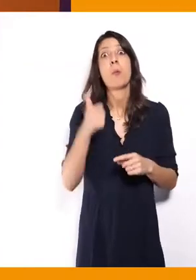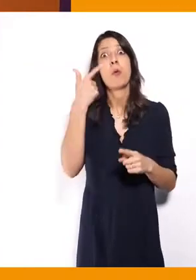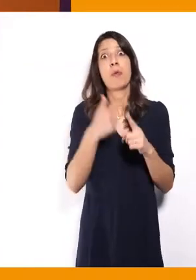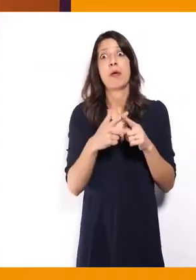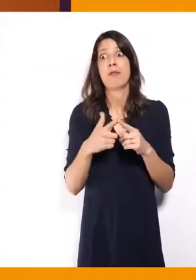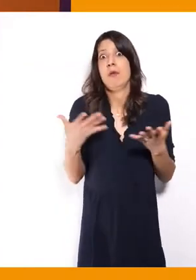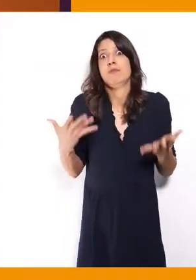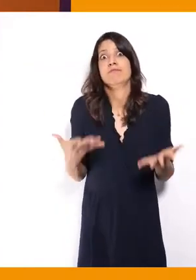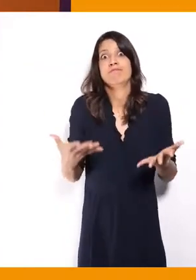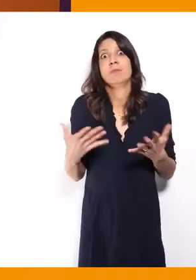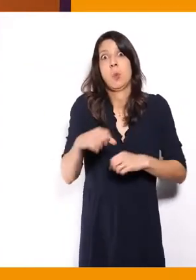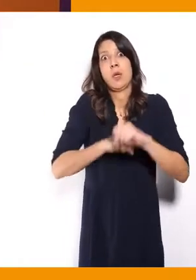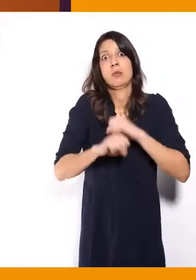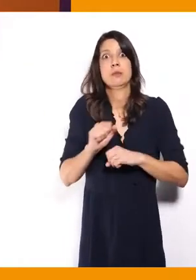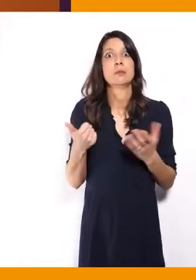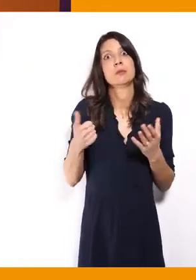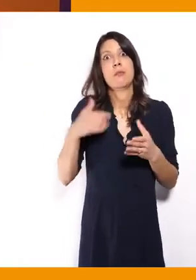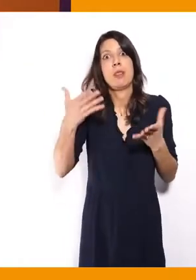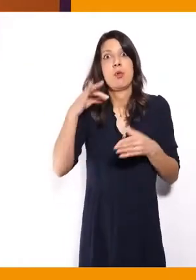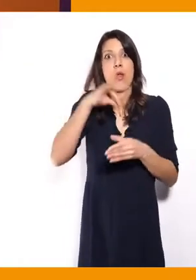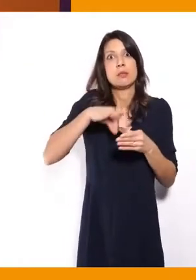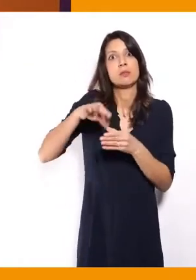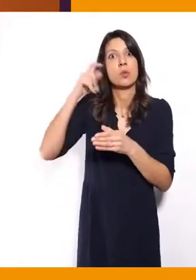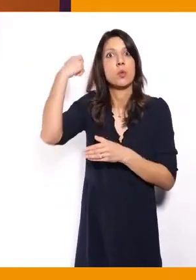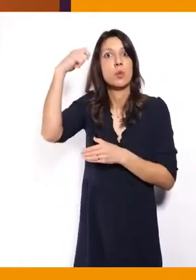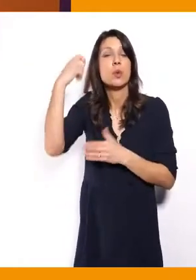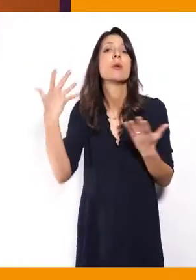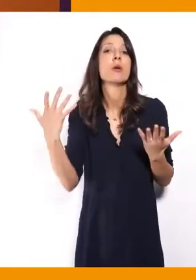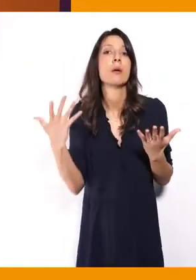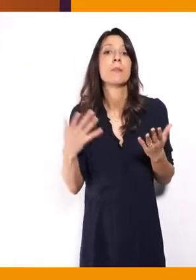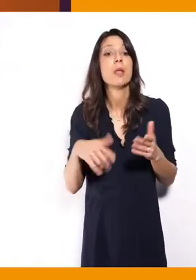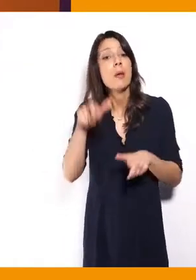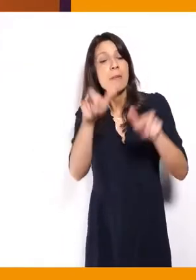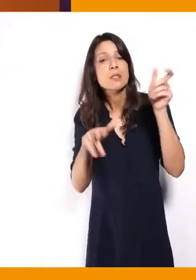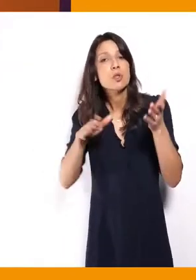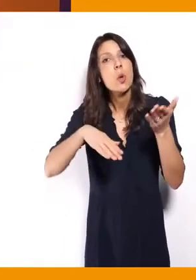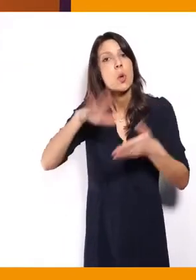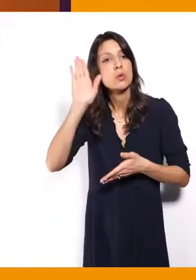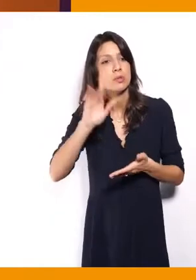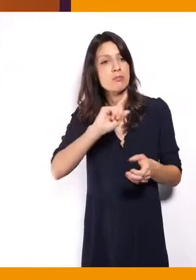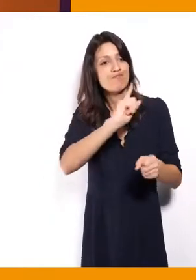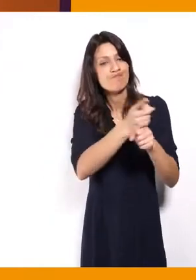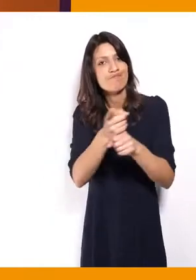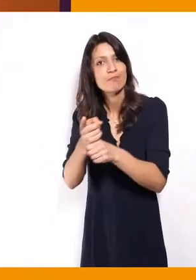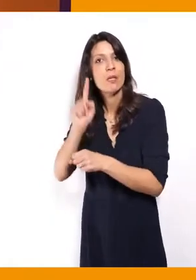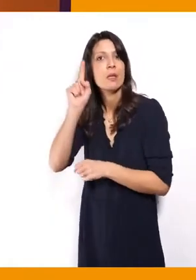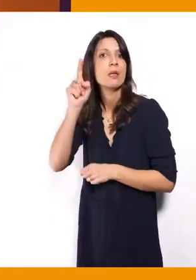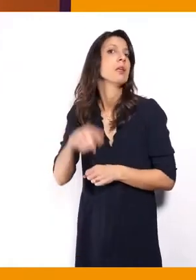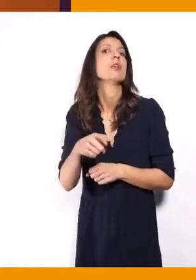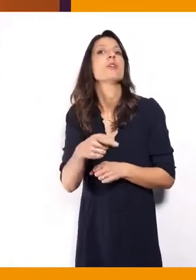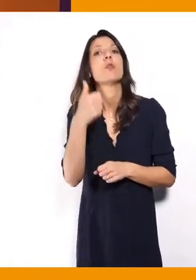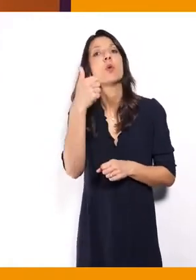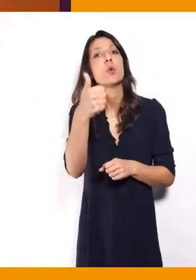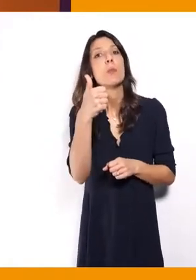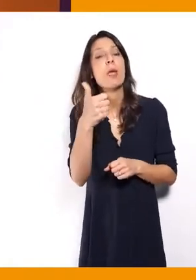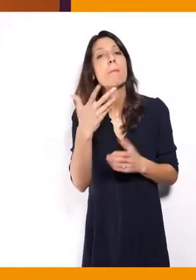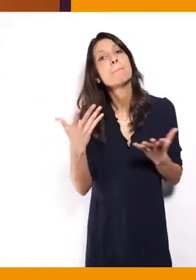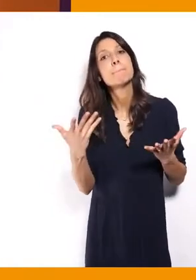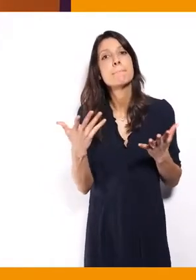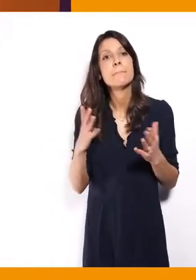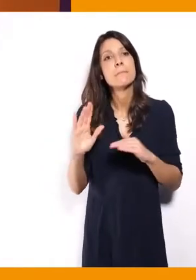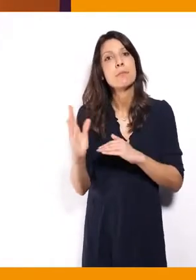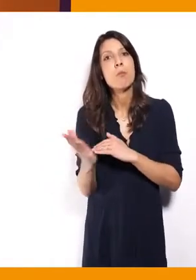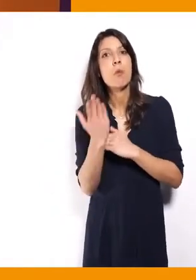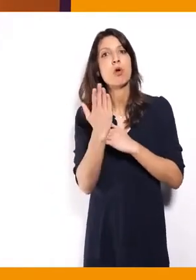cette élection, l'obligation qui est faite aux candidats de fournir avec leur profession de foi une version